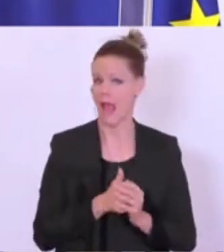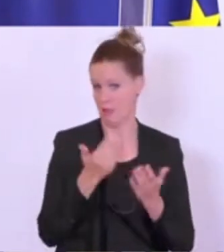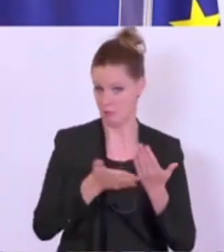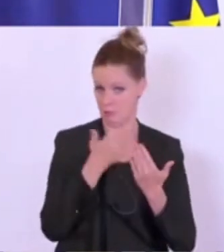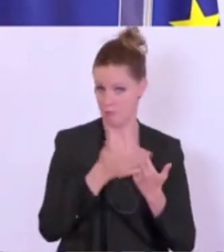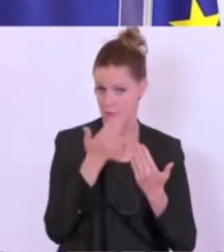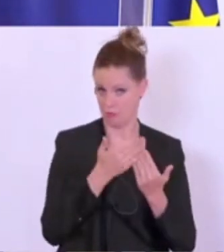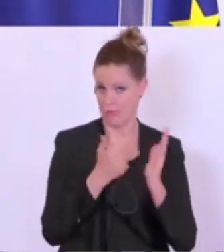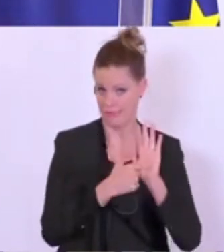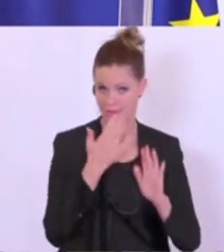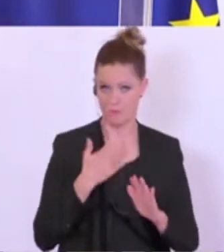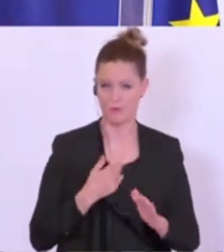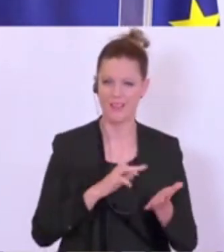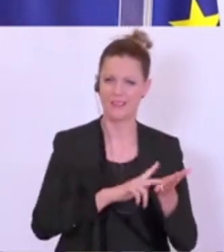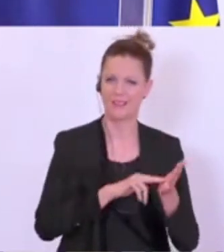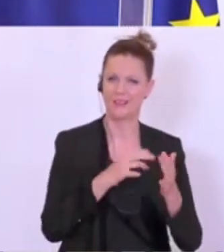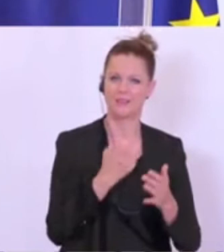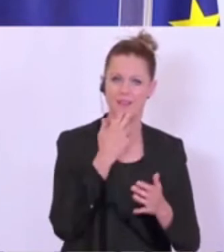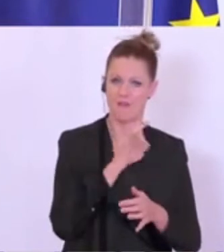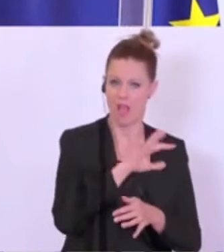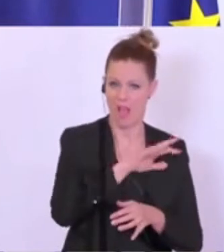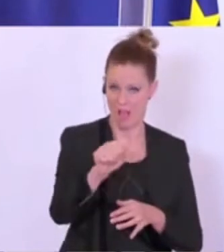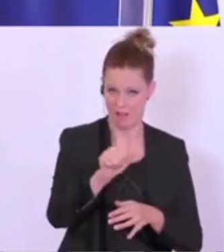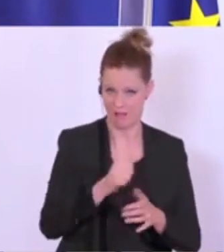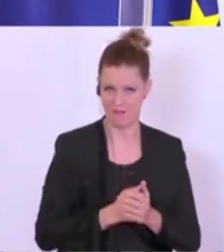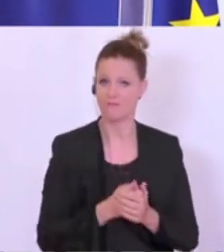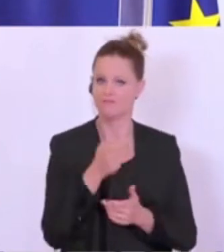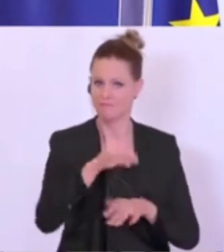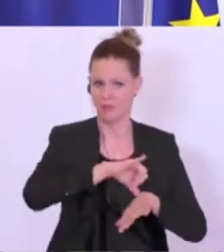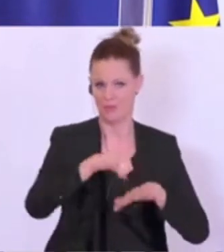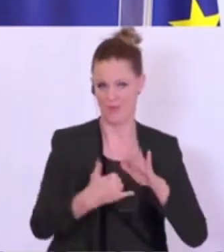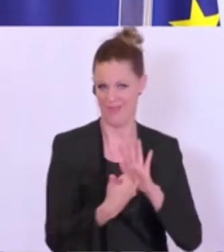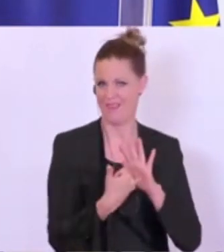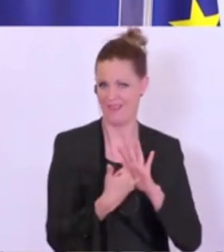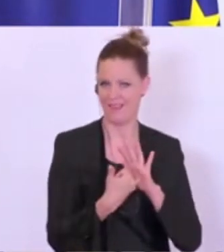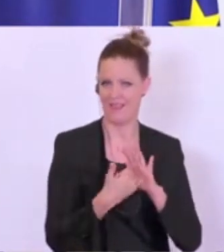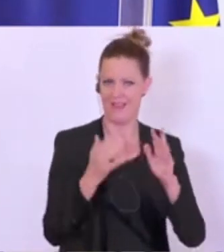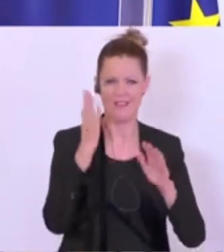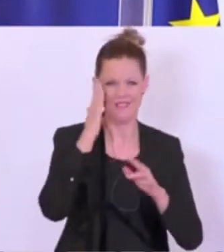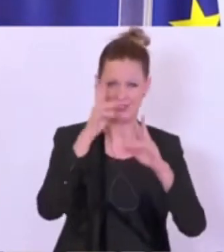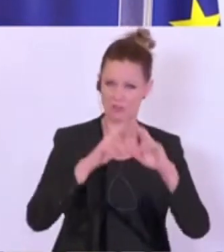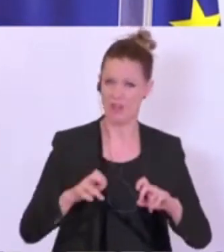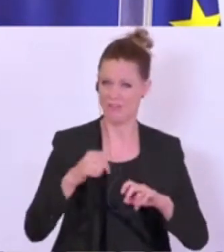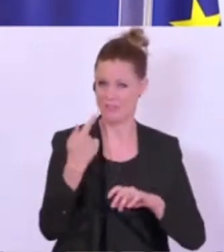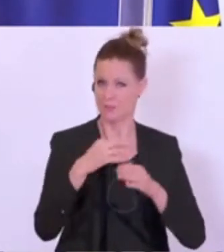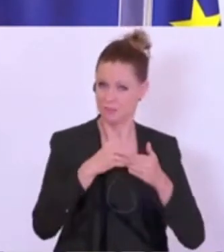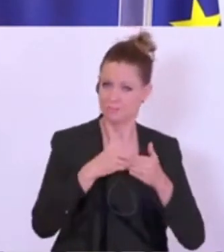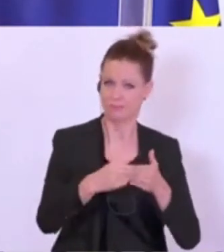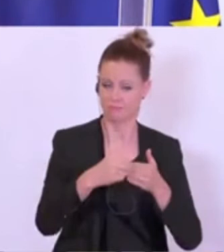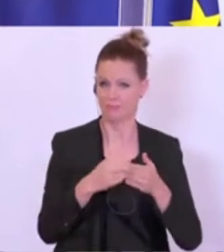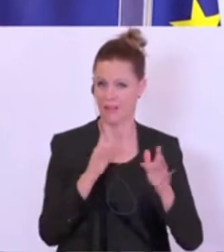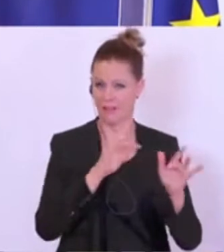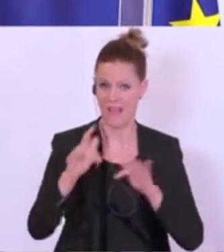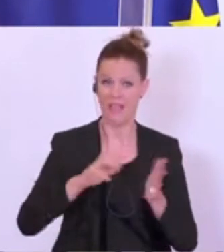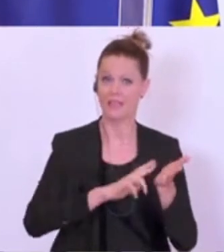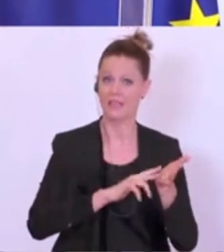Beispiel geben. Digital Energy for All ist ein solches Projekt, das von Wissenschaftlerinnen geführt wird und wo eine